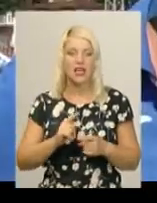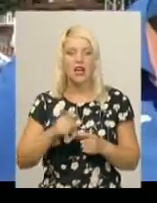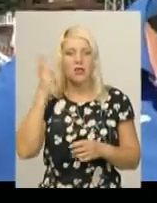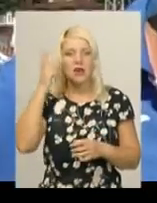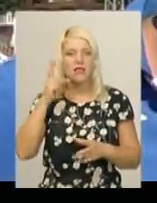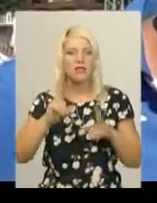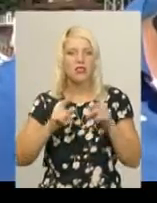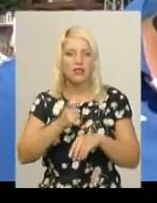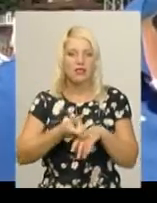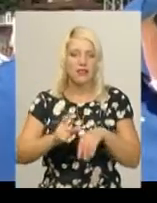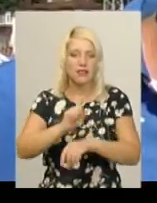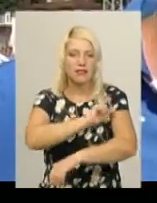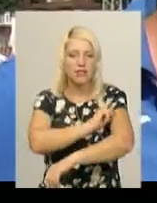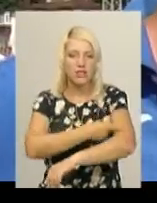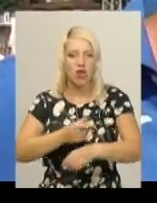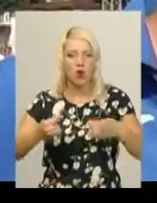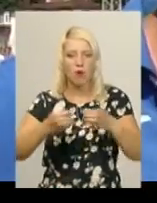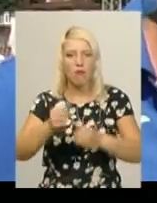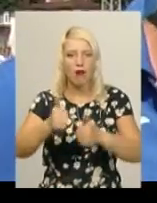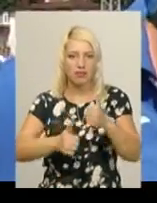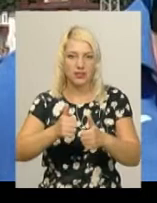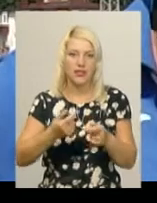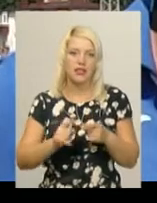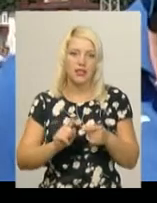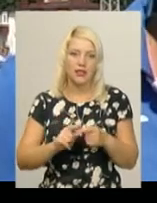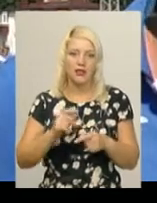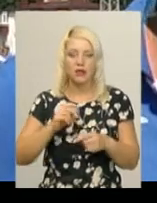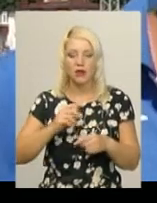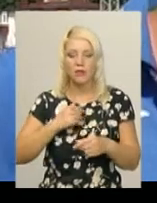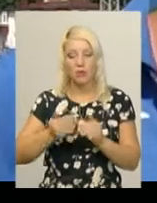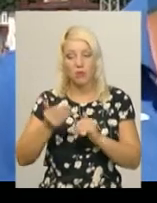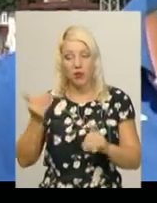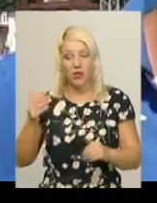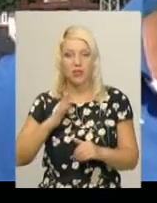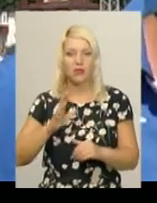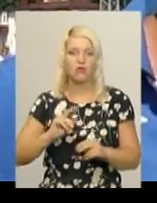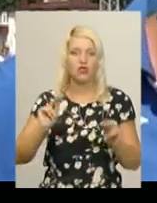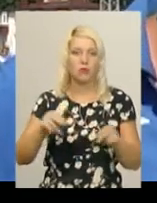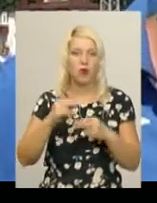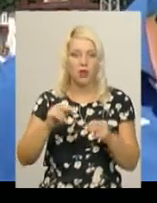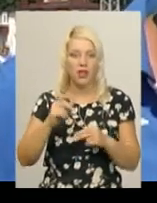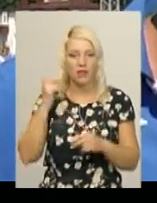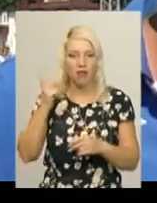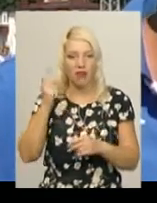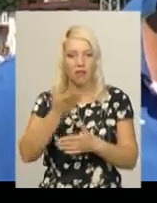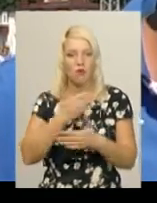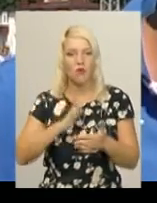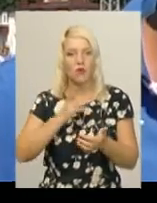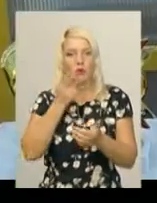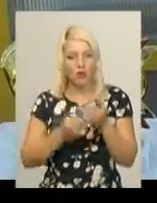команд українського регбі. Ми в попередньому турі чемпіонату України в Харкові програли і хотіли взяти реванш, виграти тут.